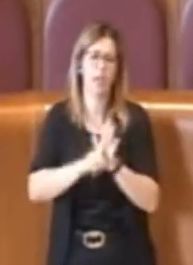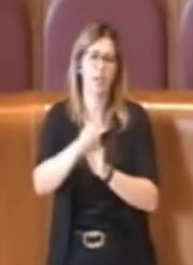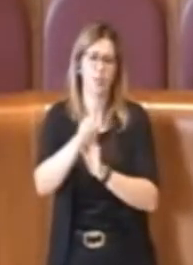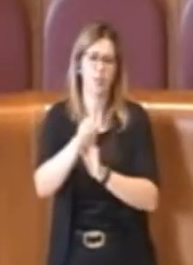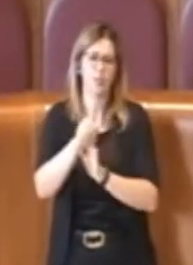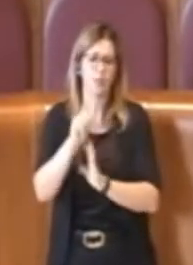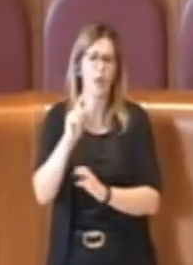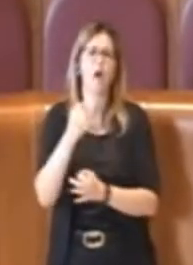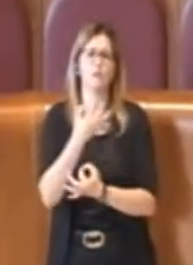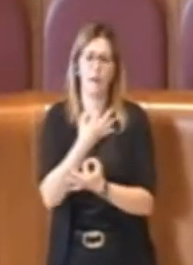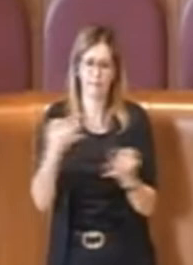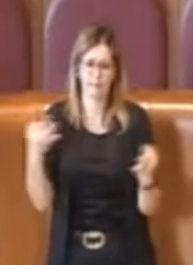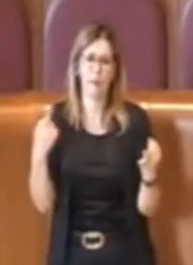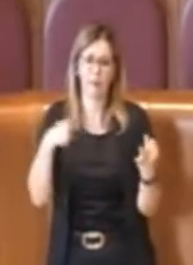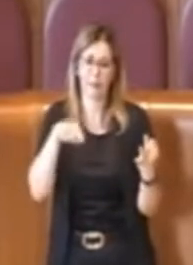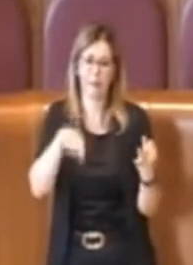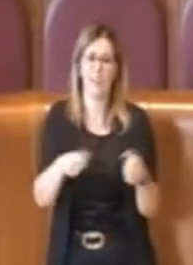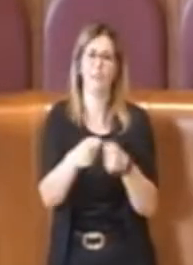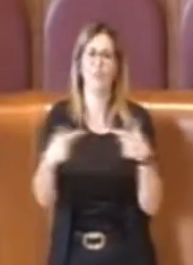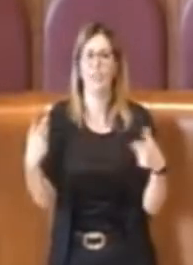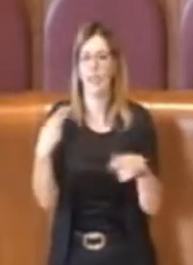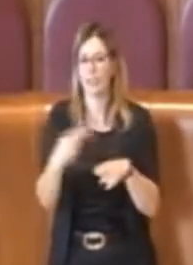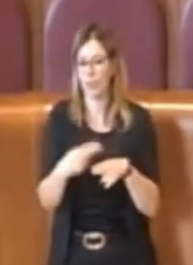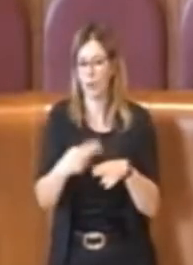porteremo a questa capitale. Grazie.